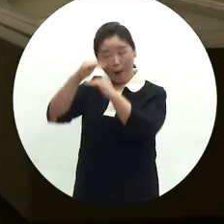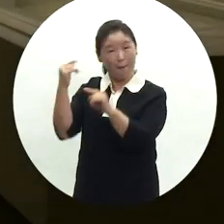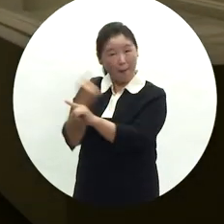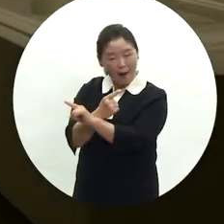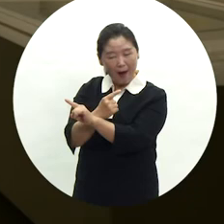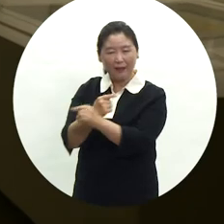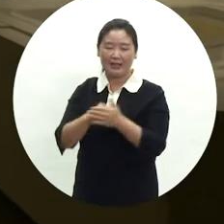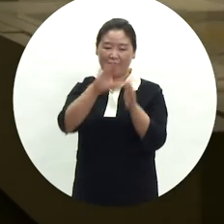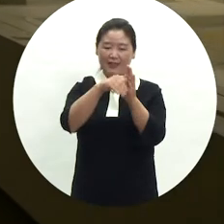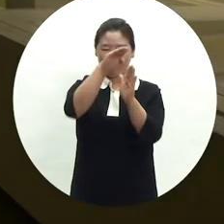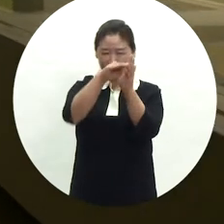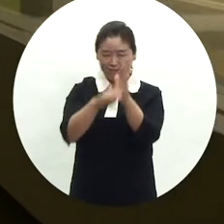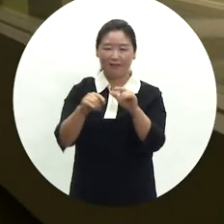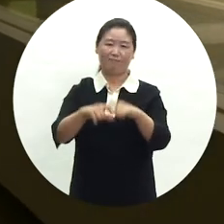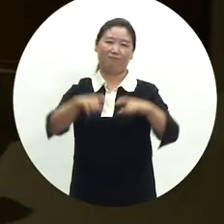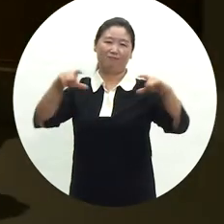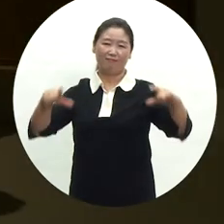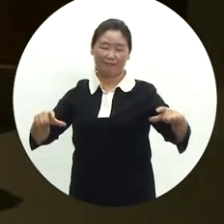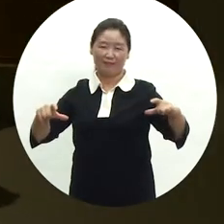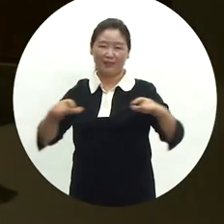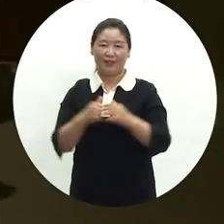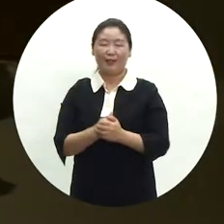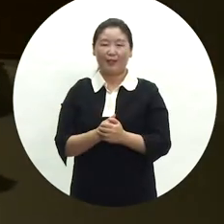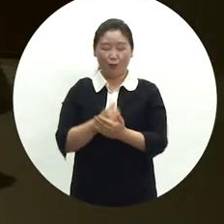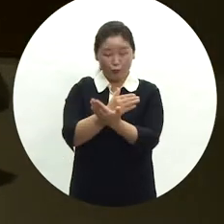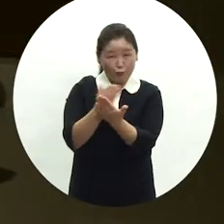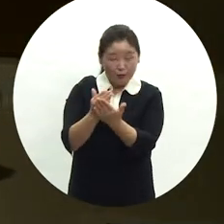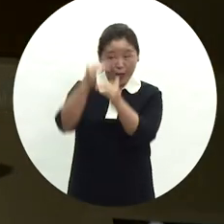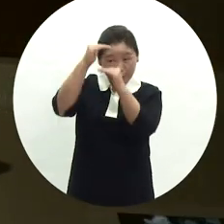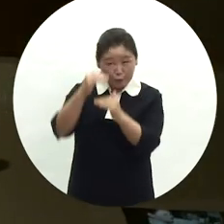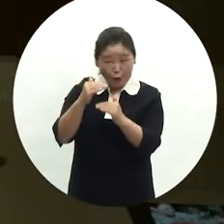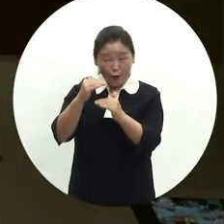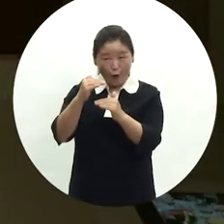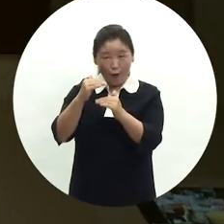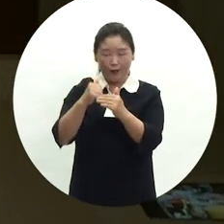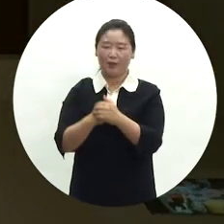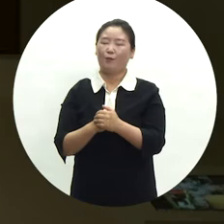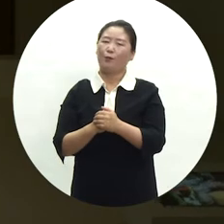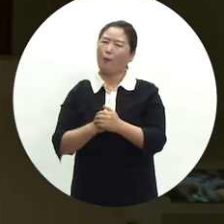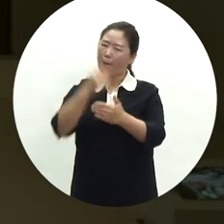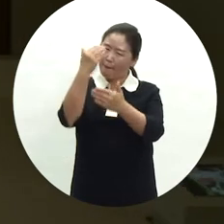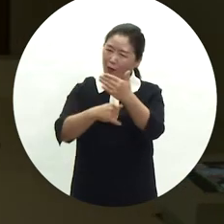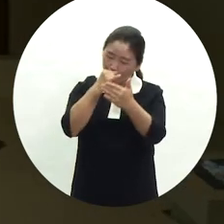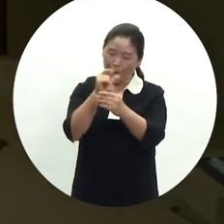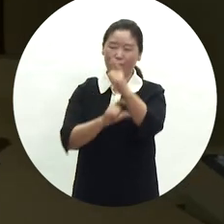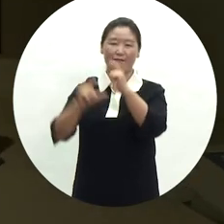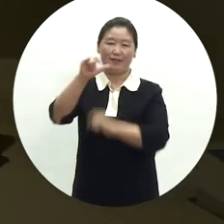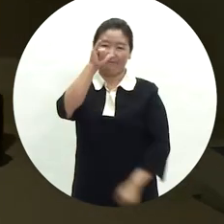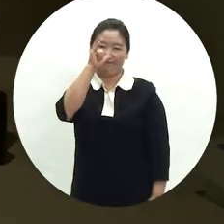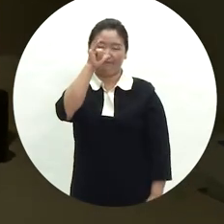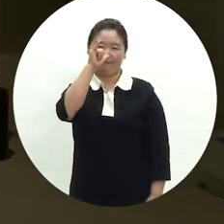시대와 계층을 확장하면서 소주제 구성 내용을 좀 더 빼기, 더하기를